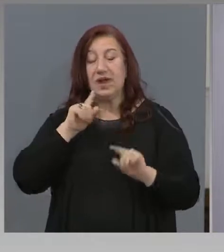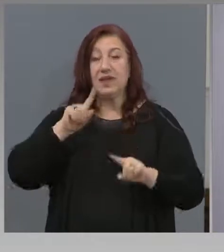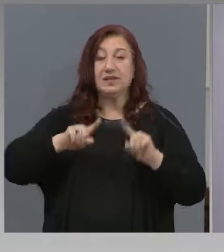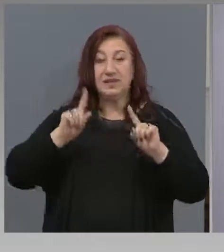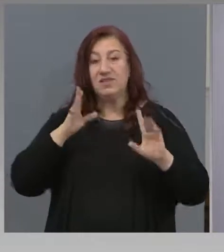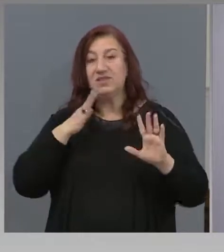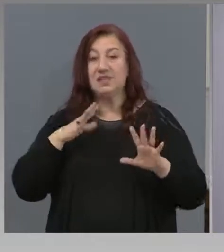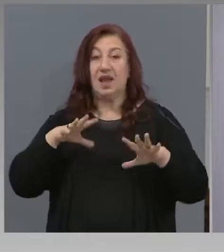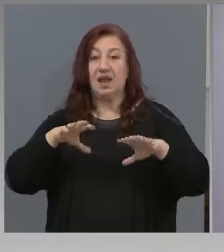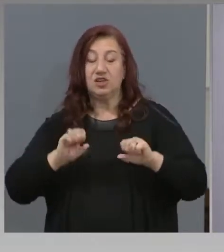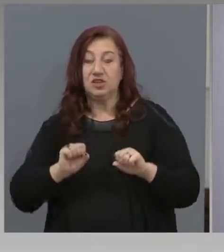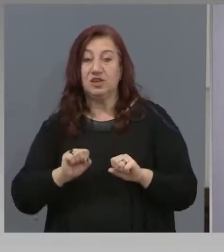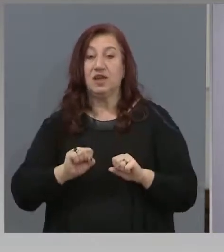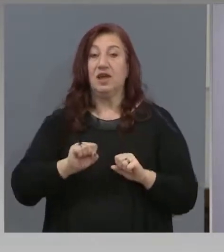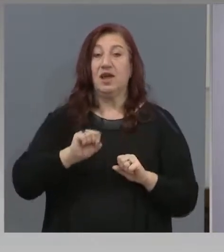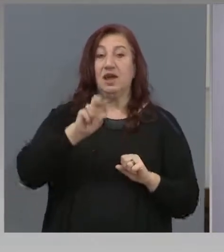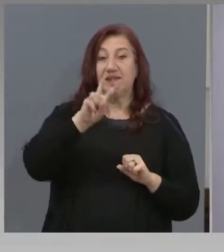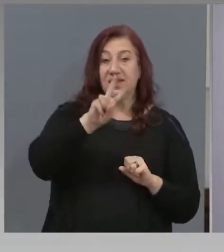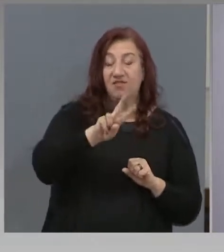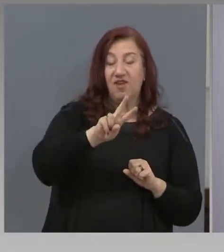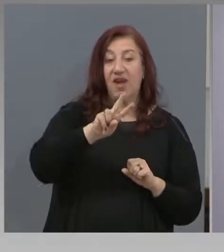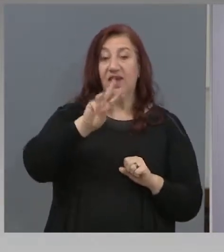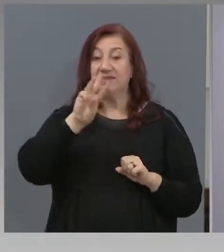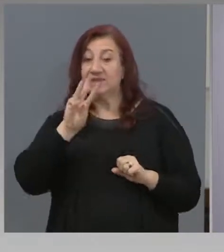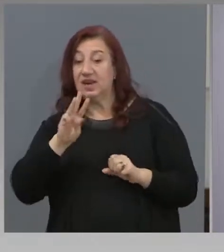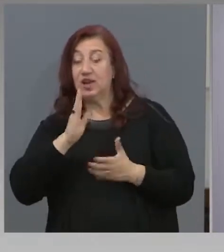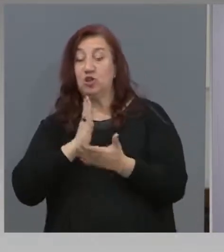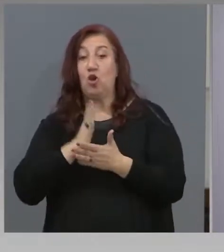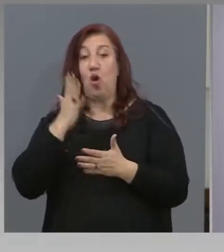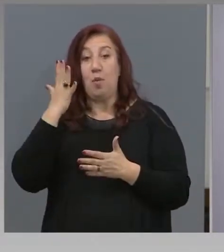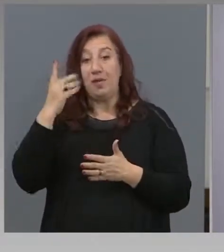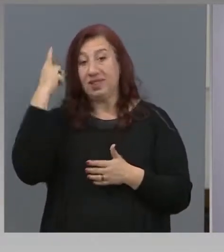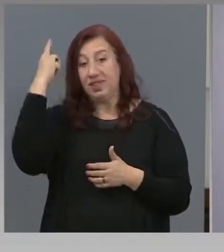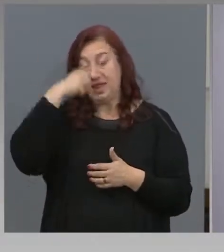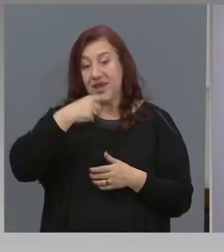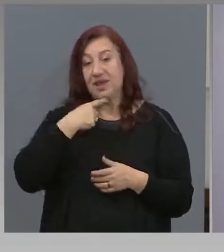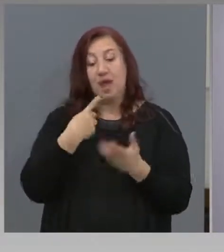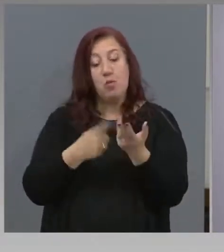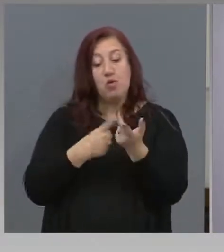два или три от пет дни да им се броят за работни.